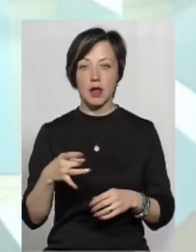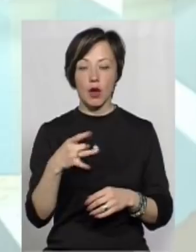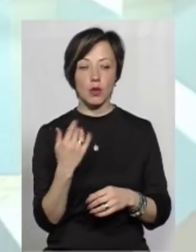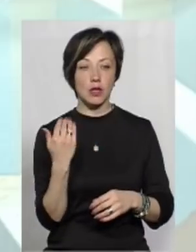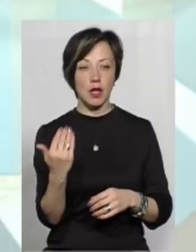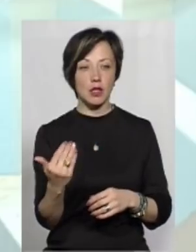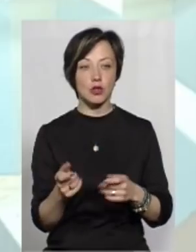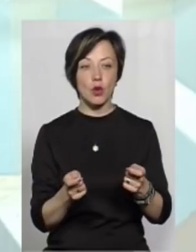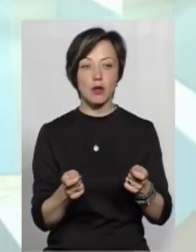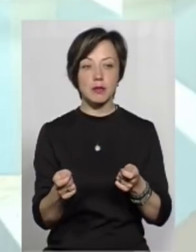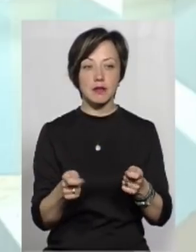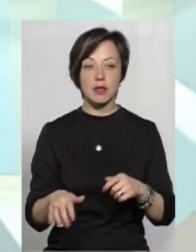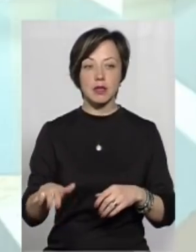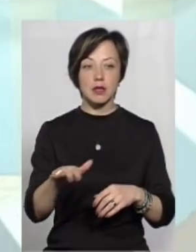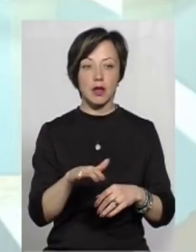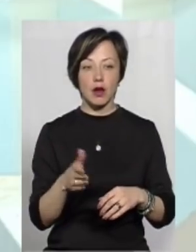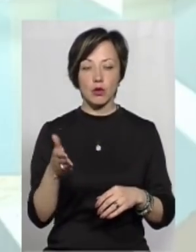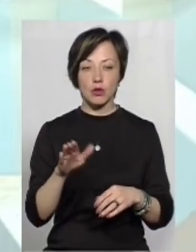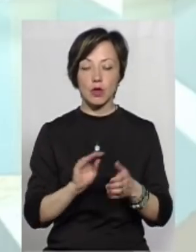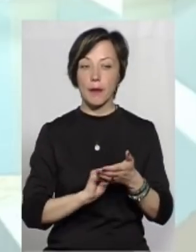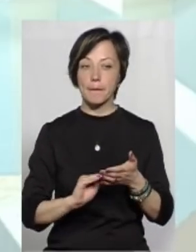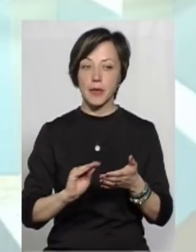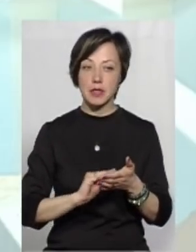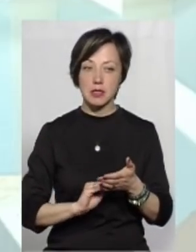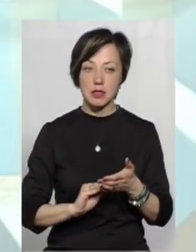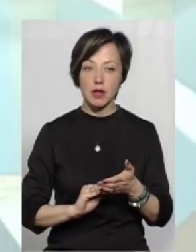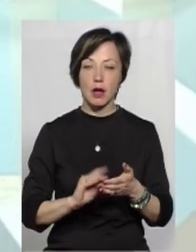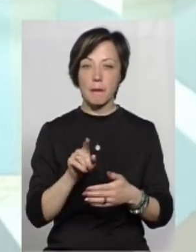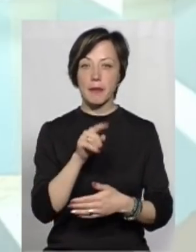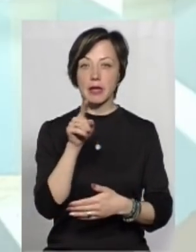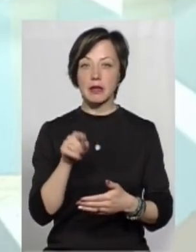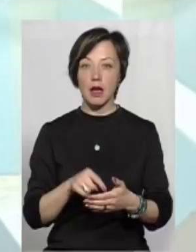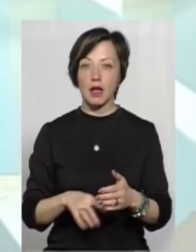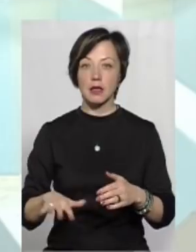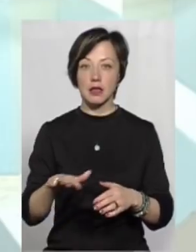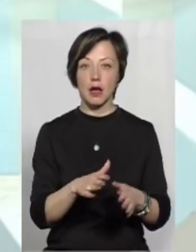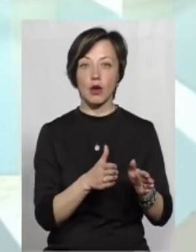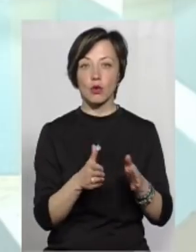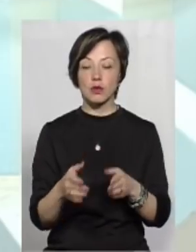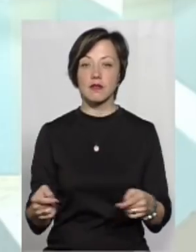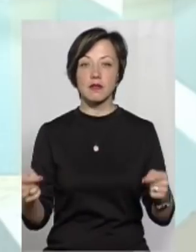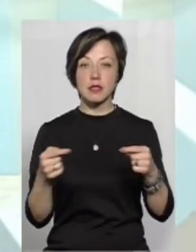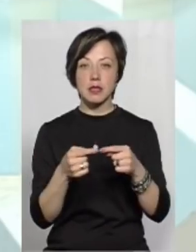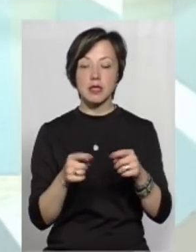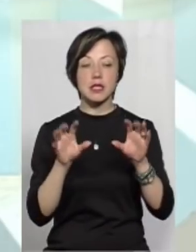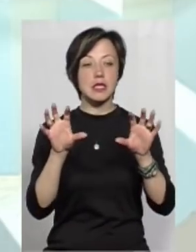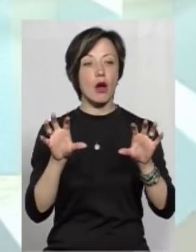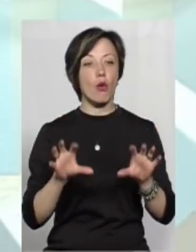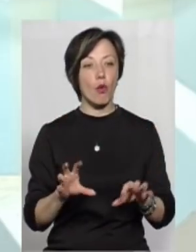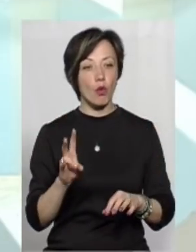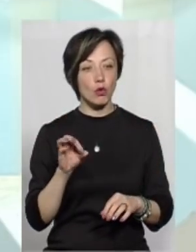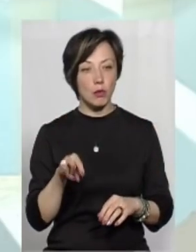належить до адміністративно-територіальної одиниці. тут написано, що питання територіального устрій визначаються законом.